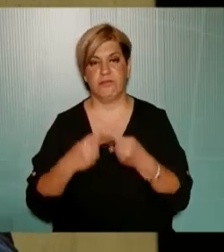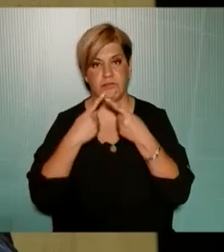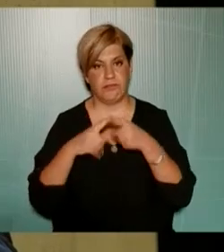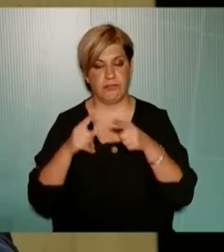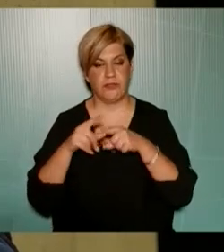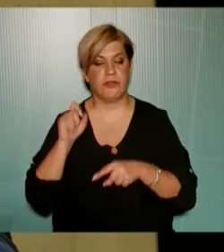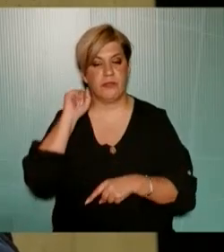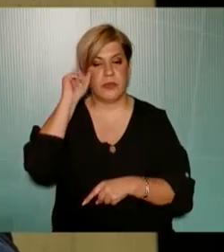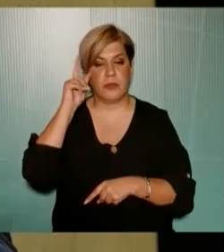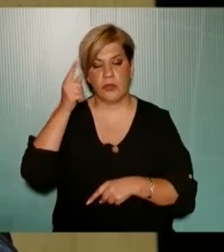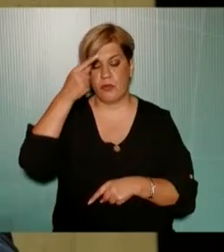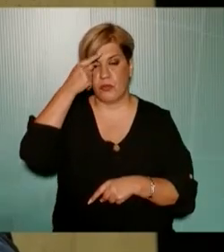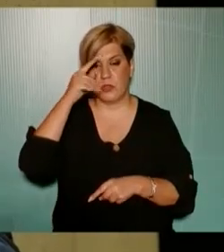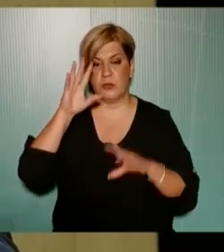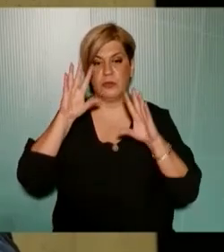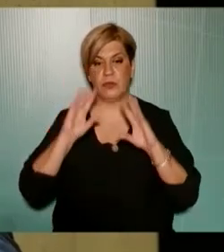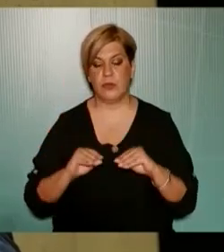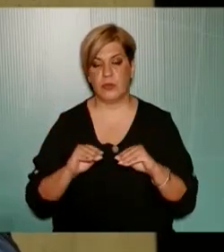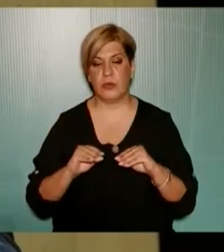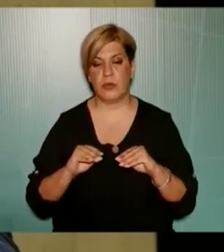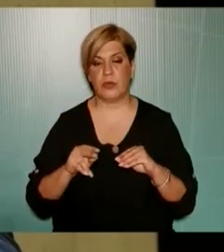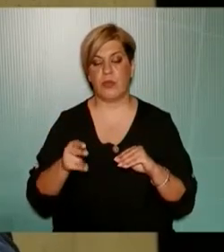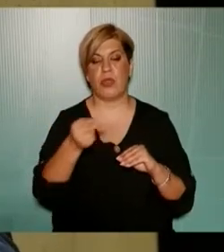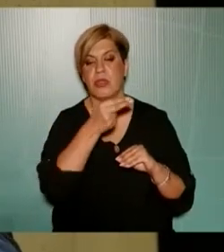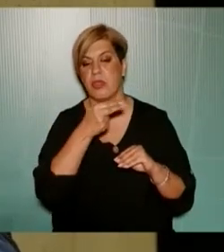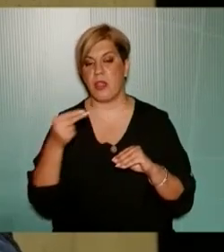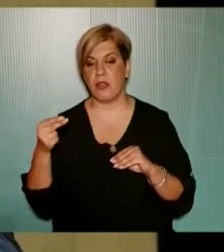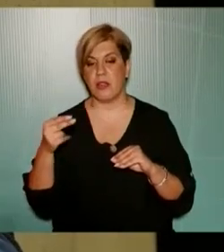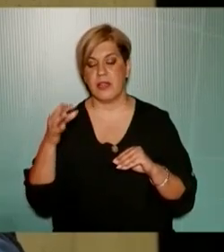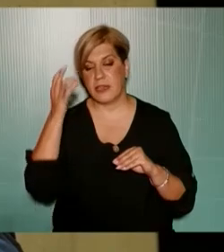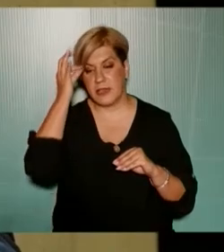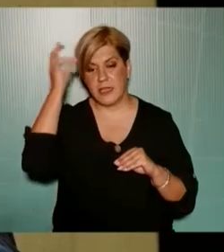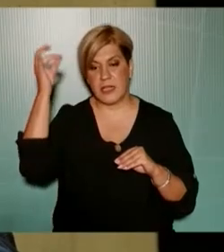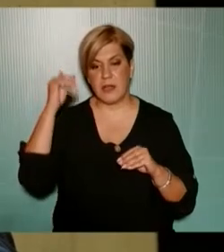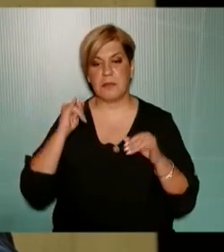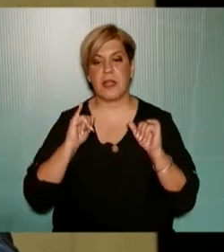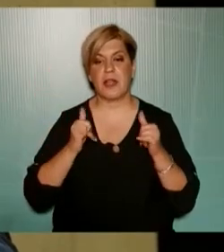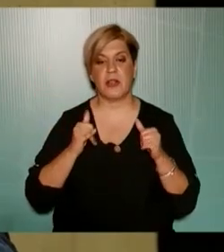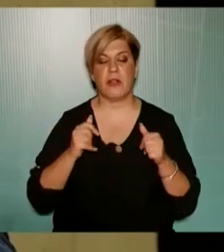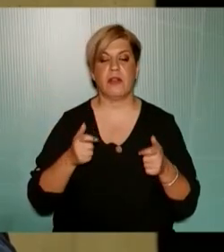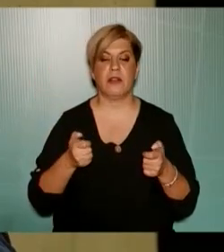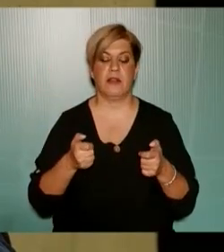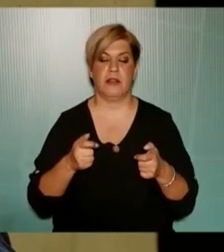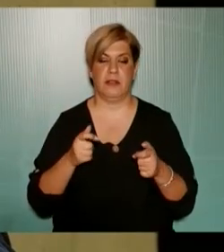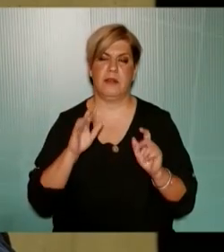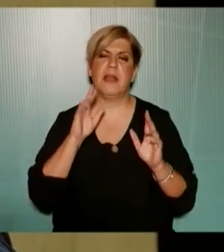πρωτοβουλίες που σχετίζονται με το θέμα των τυχερών παιγνίων των ηλεκτρονικών